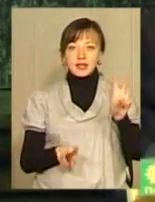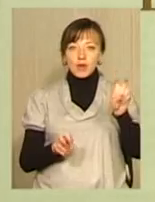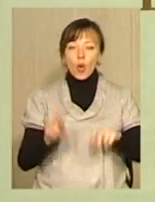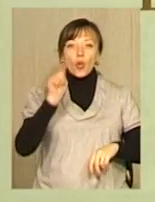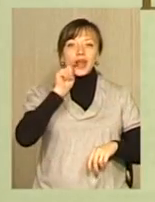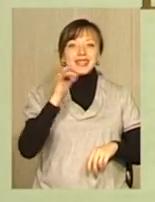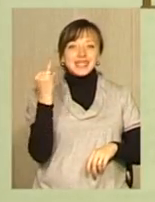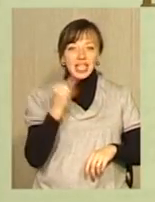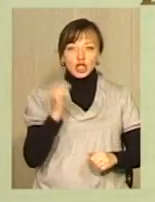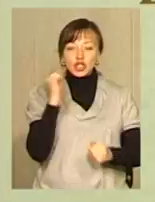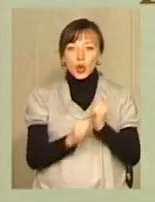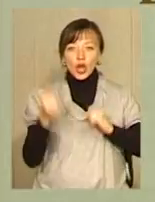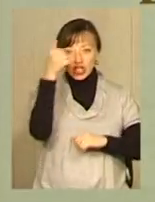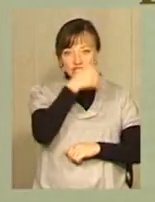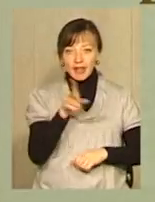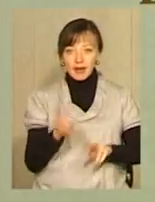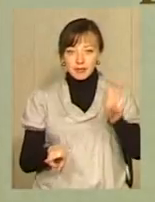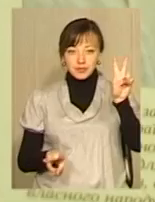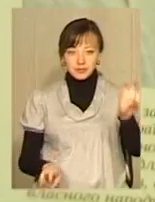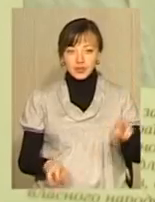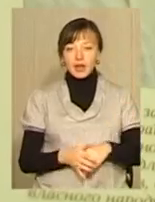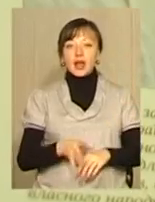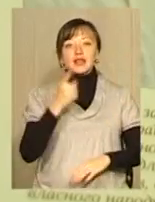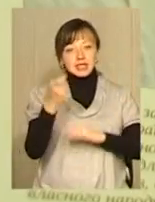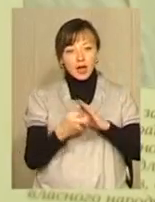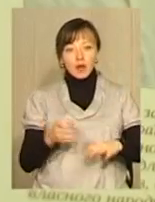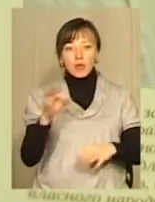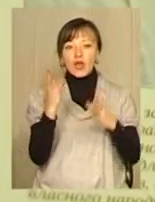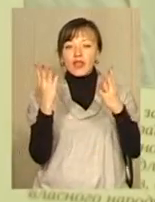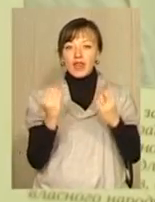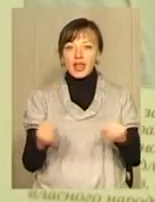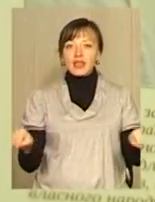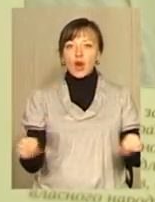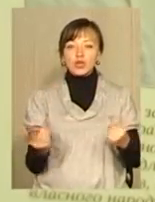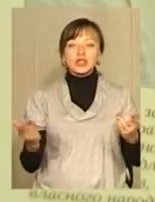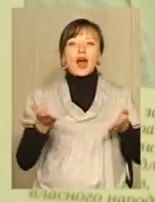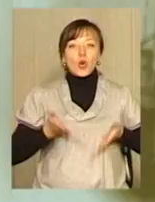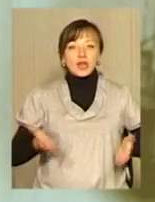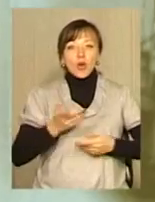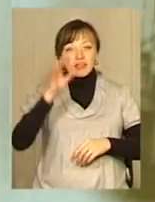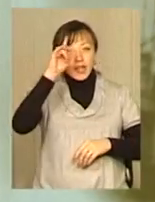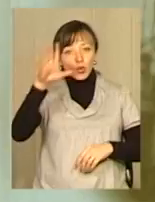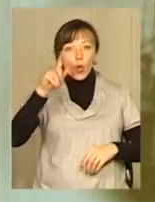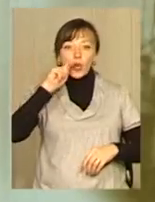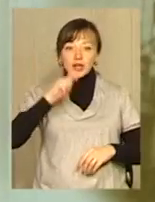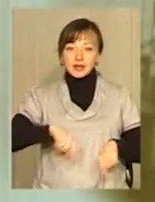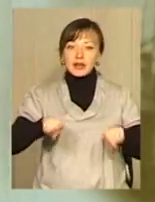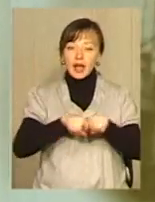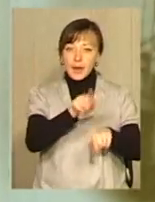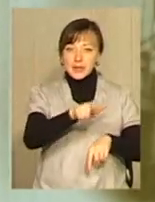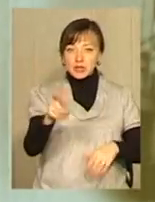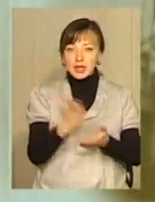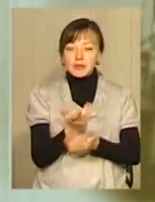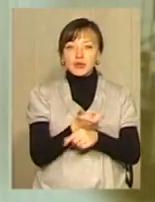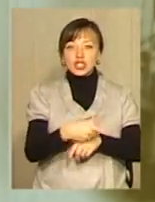щорічник». Зазирнувши до українського щорічника, перш за все, дізнаємося про день народження якогось видатного українця. А таких персоналій є більше